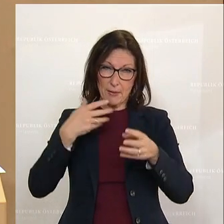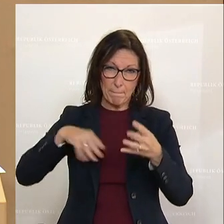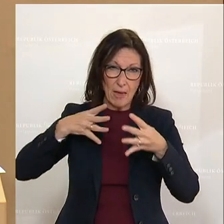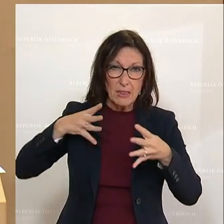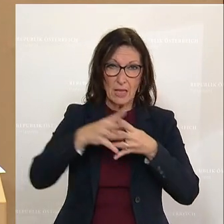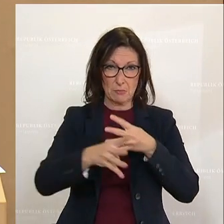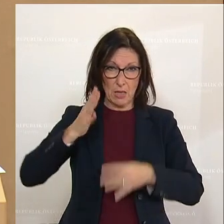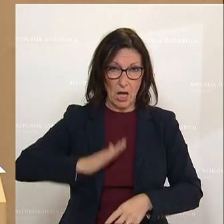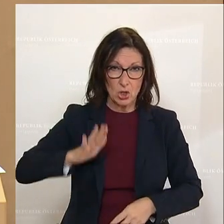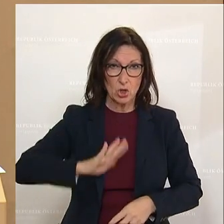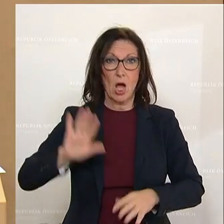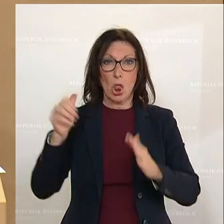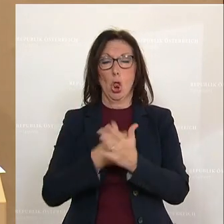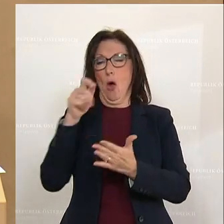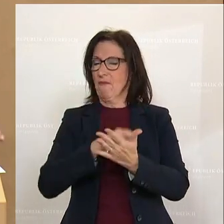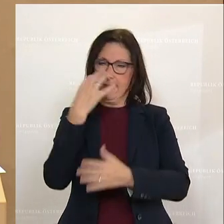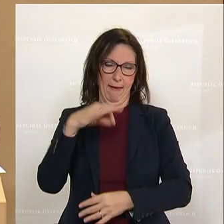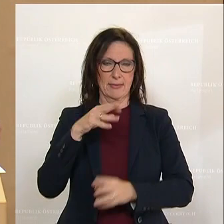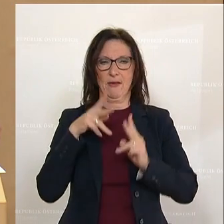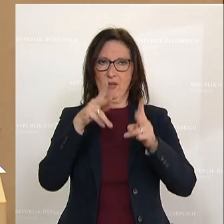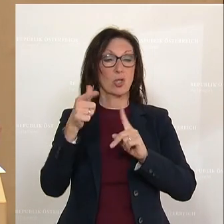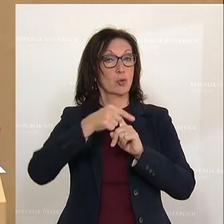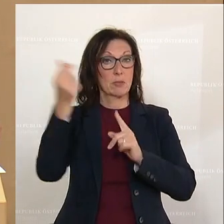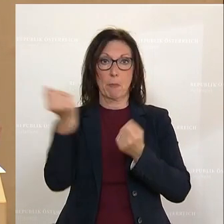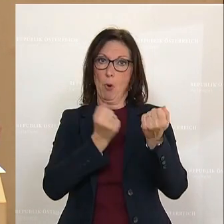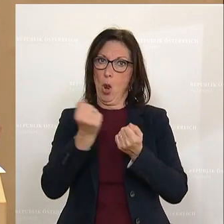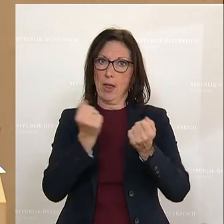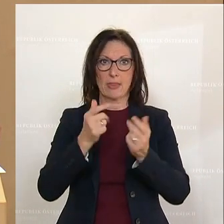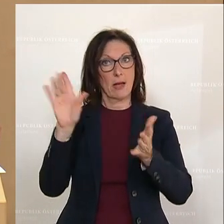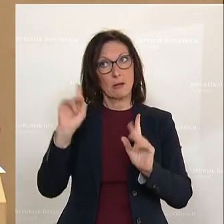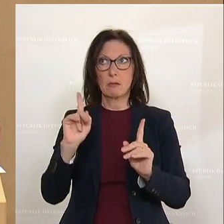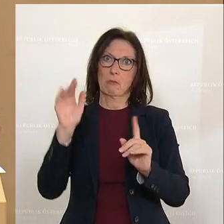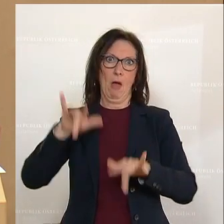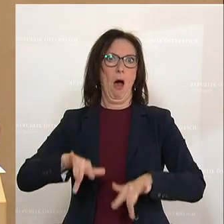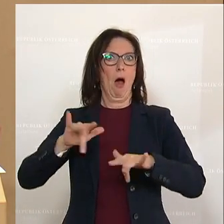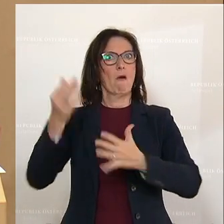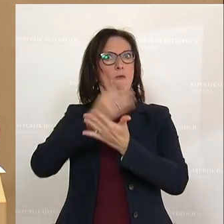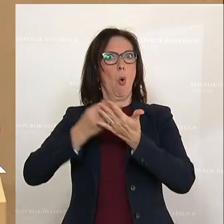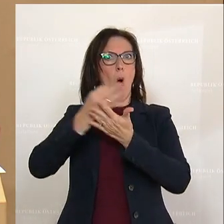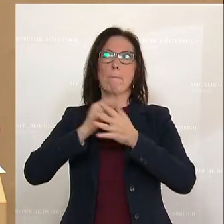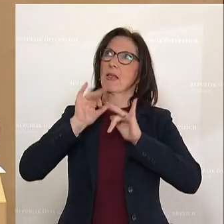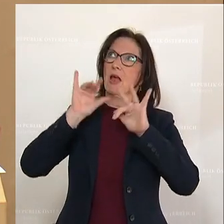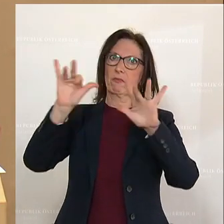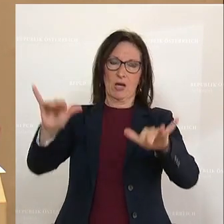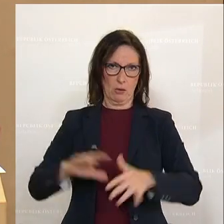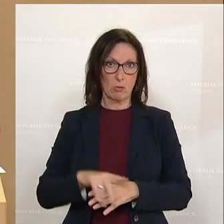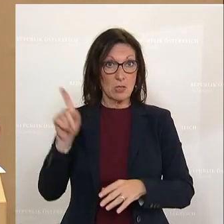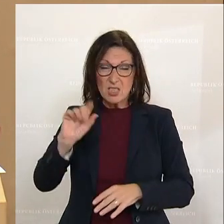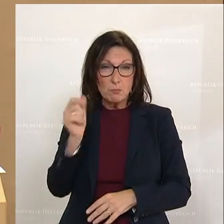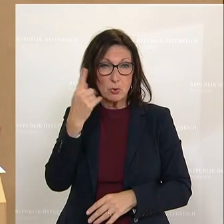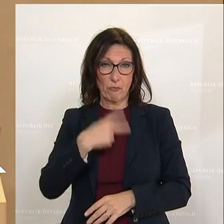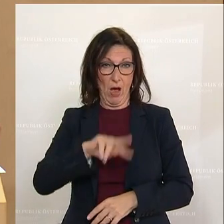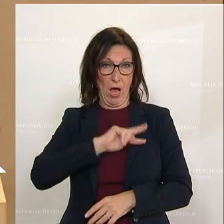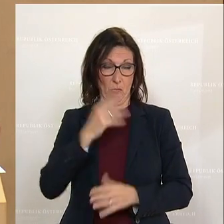sowie Neuwahlen als einziger Weg. Spitzenpolitikerinnen tragen durch ihre Vorbildwirkung besondere Verantwortung. Sie